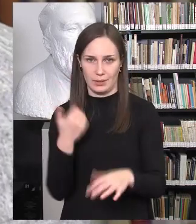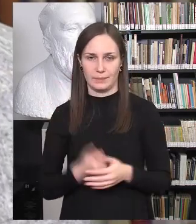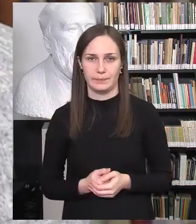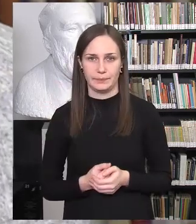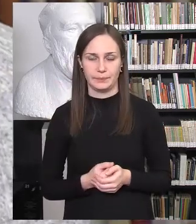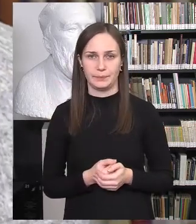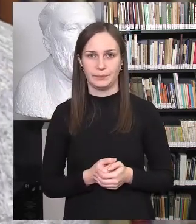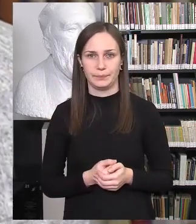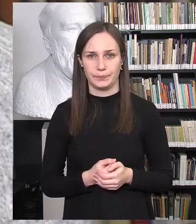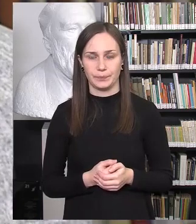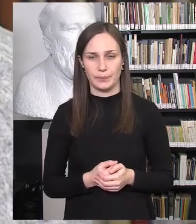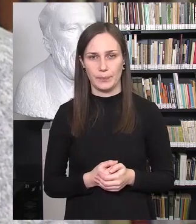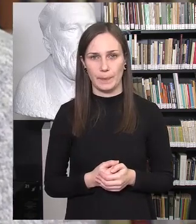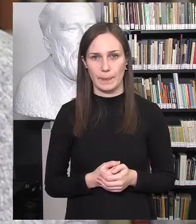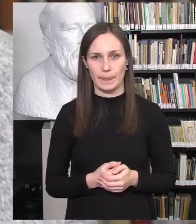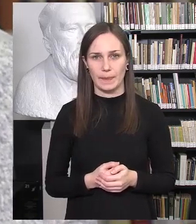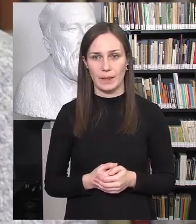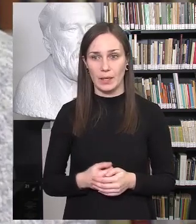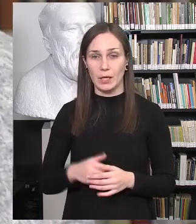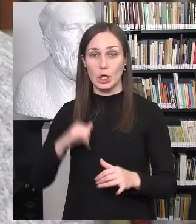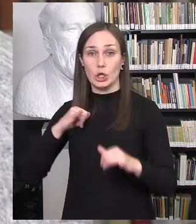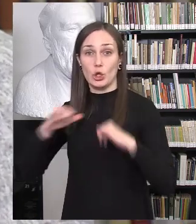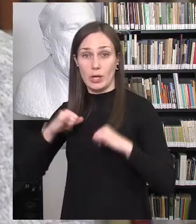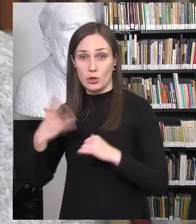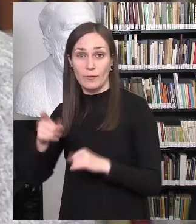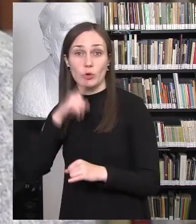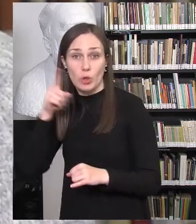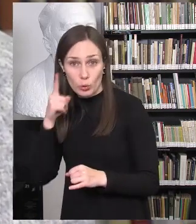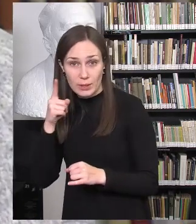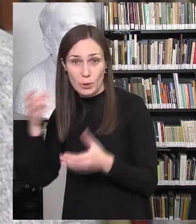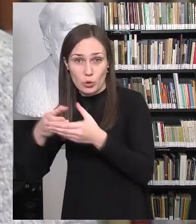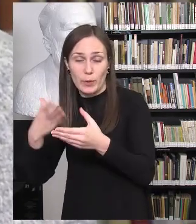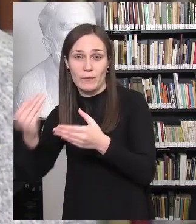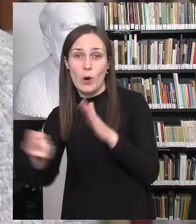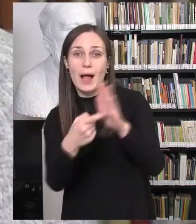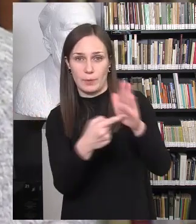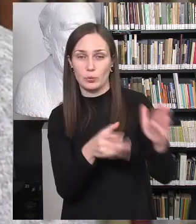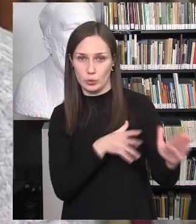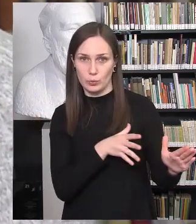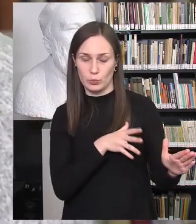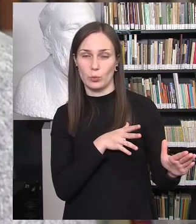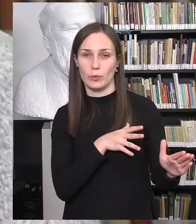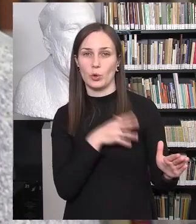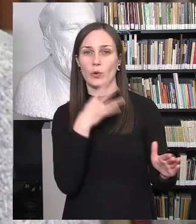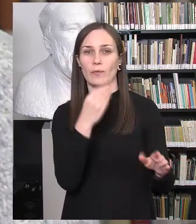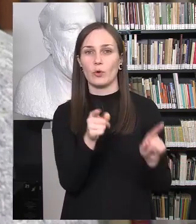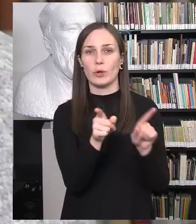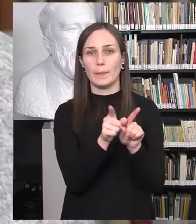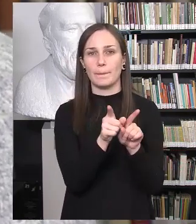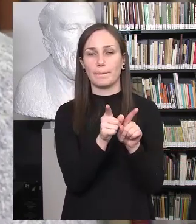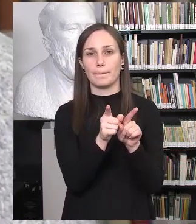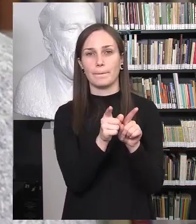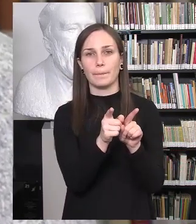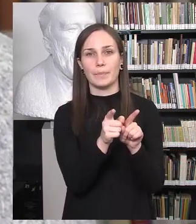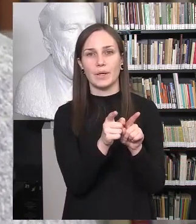iš tikrųjų mes su tolerančių kiaunimo darėme šiais metės apklusą, jis buvo tokia, ne visai yra prezentėjų tv, bet